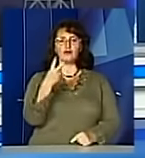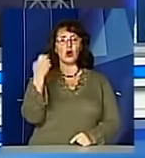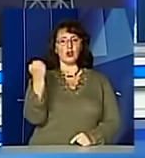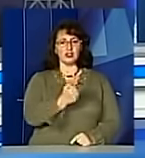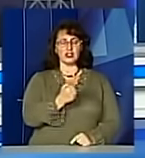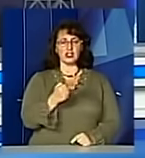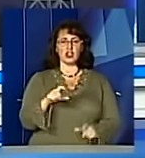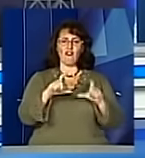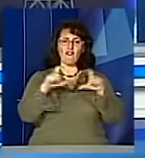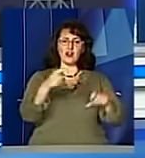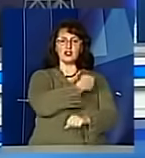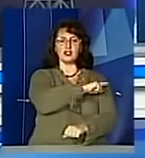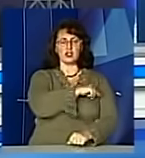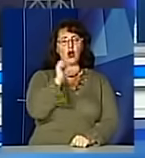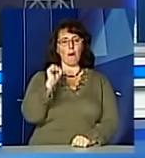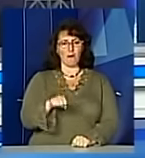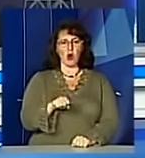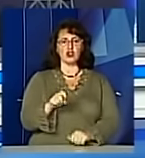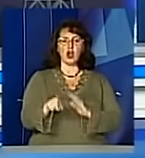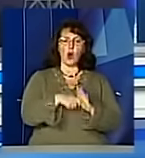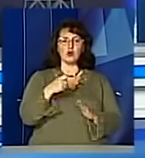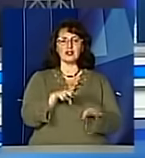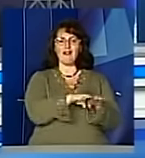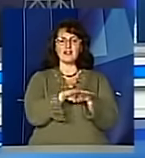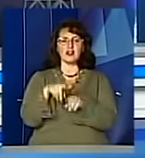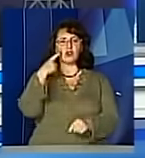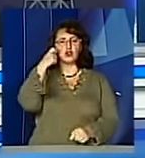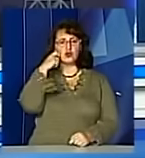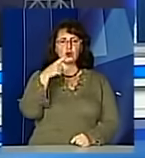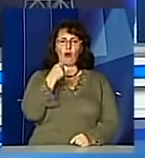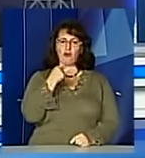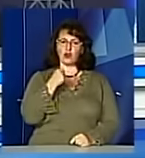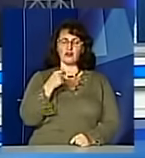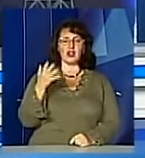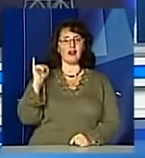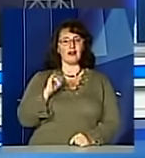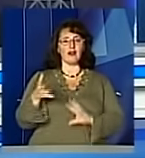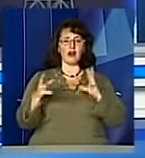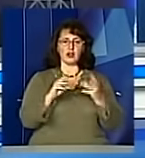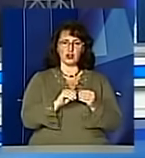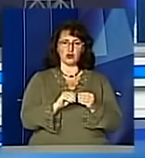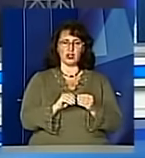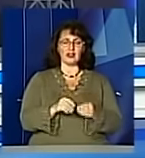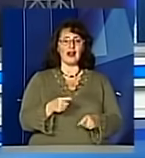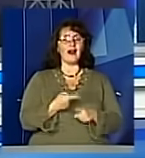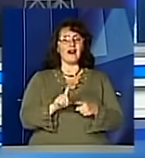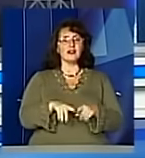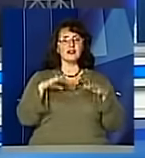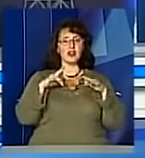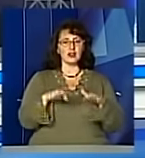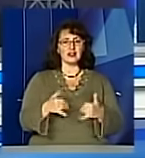Львова та області можна визначити рівень цукру в крові та його наслідки. За словами медиків, метою акції є зниження рівня